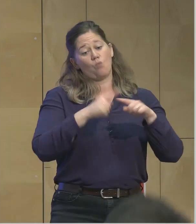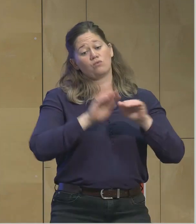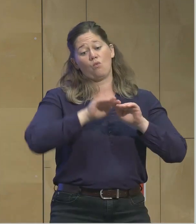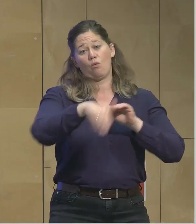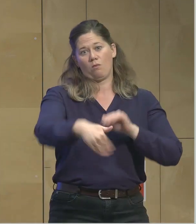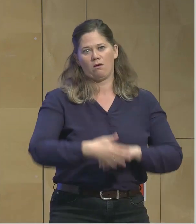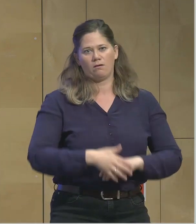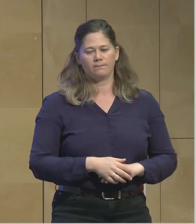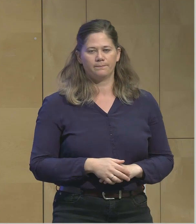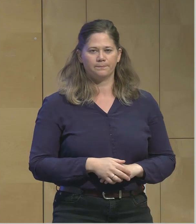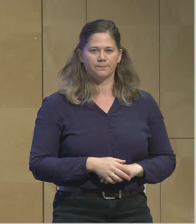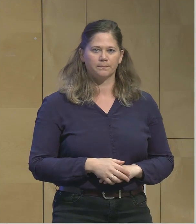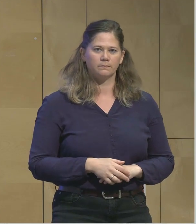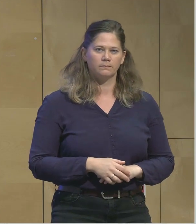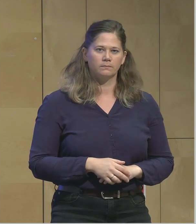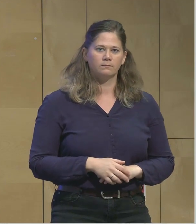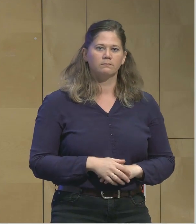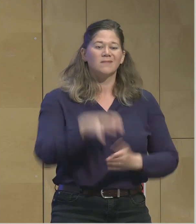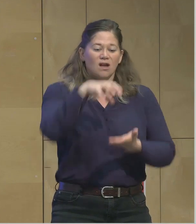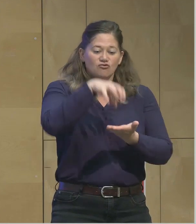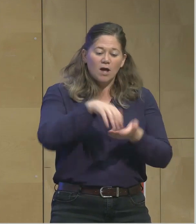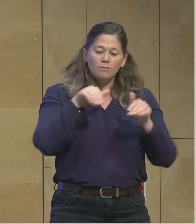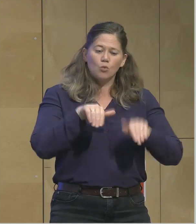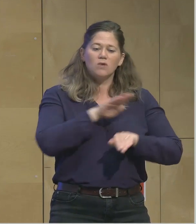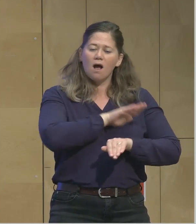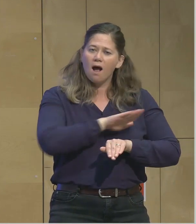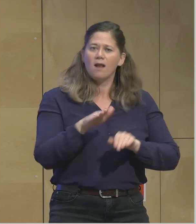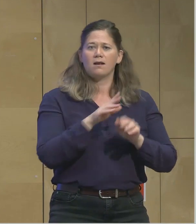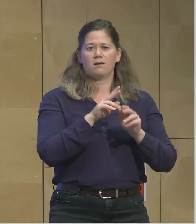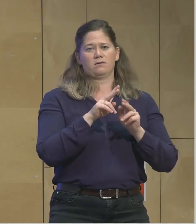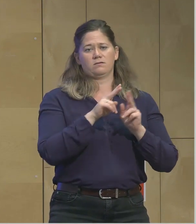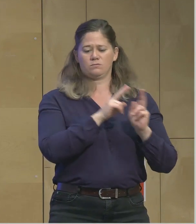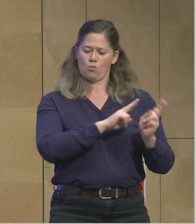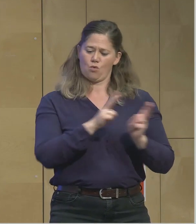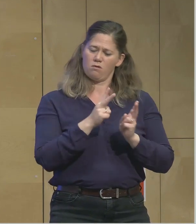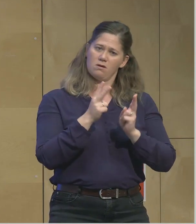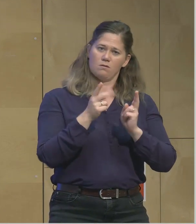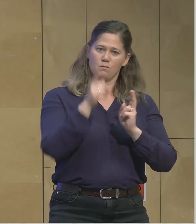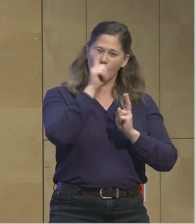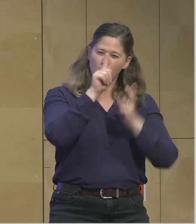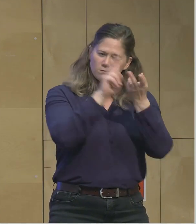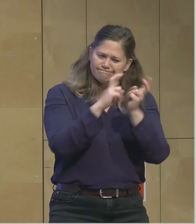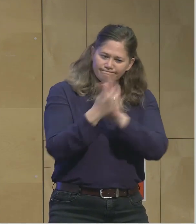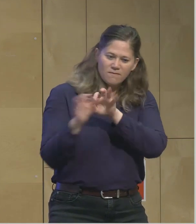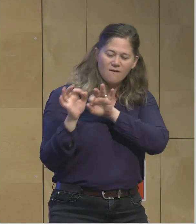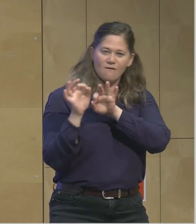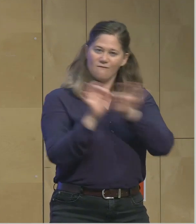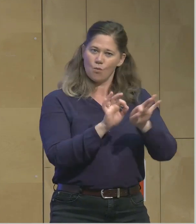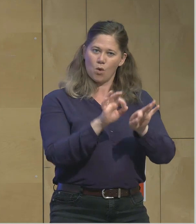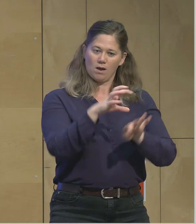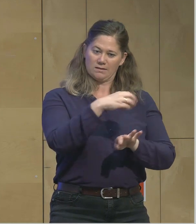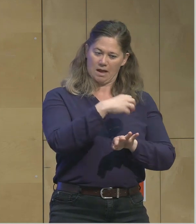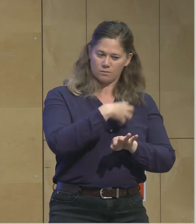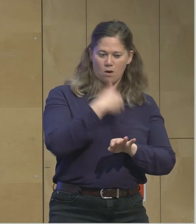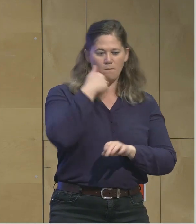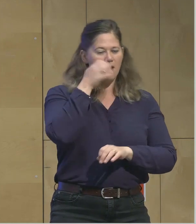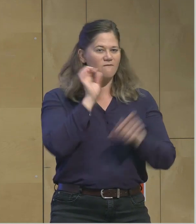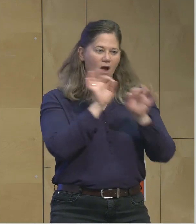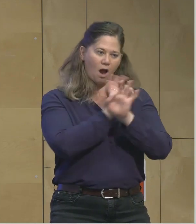Die Stadt muss alles tun, was in ihrer Macht steht, um das Leben für die Bevölkerung in Salzburg zu verbessern